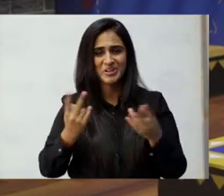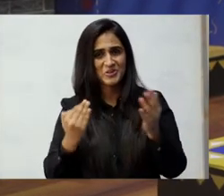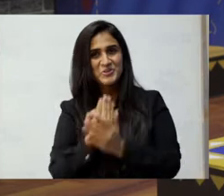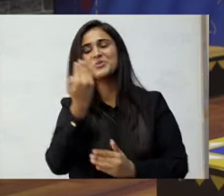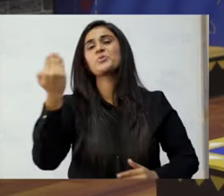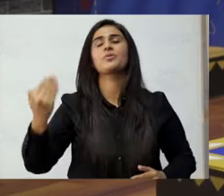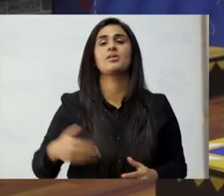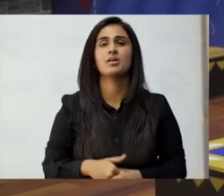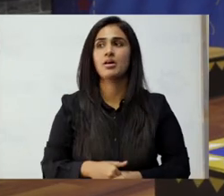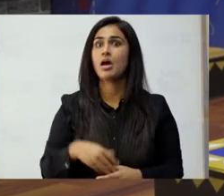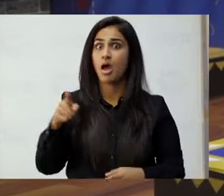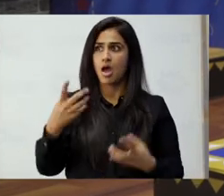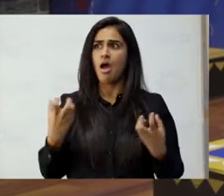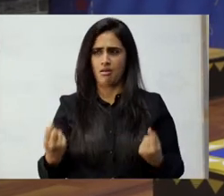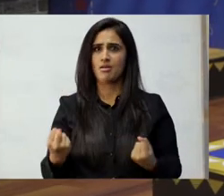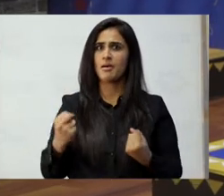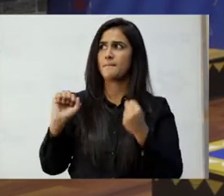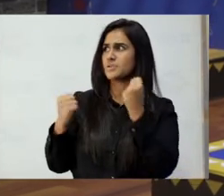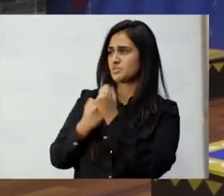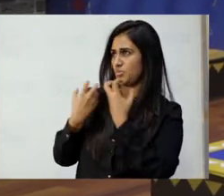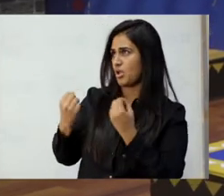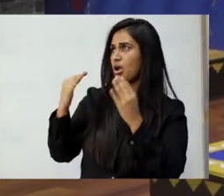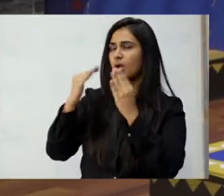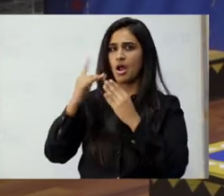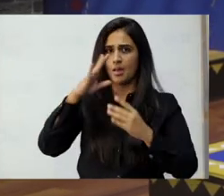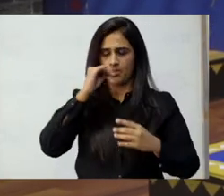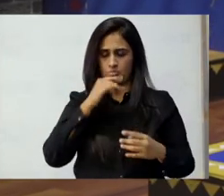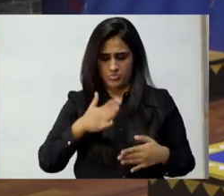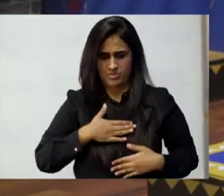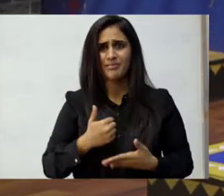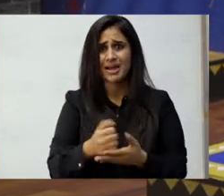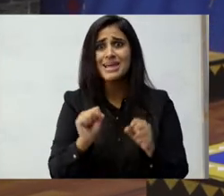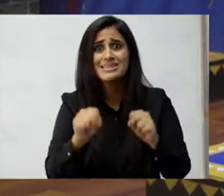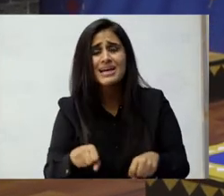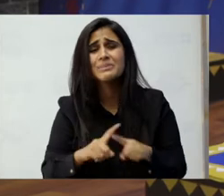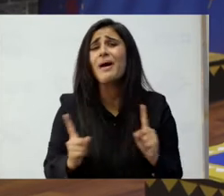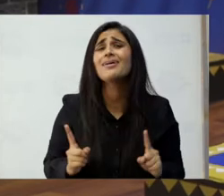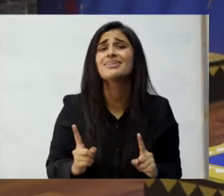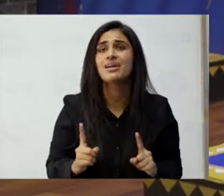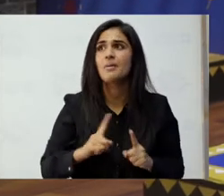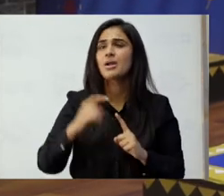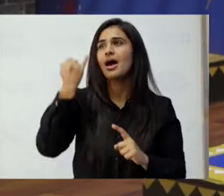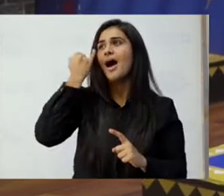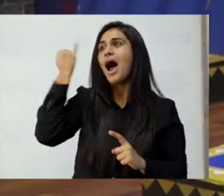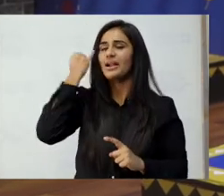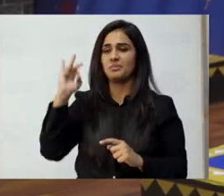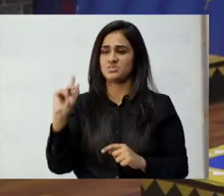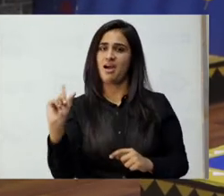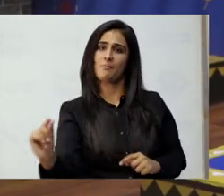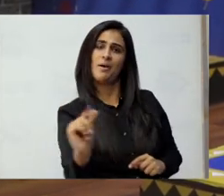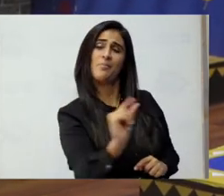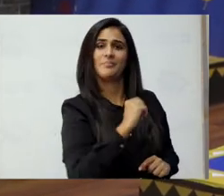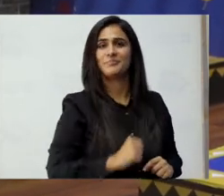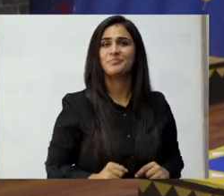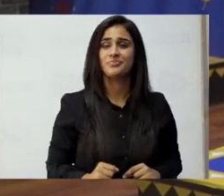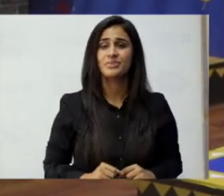ٹھیک ہے ان کے پاس مدد تھی ان کے گھر میں جو بڑے تھے انہوں نے ان کی ضرور مدد کی لیکن یہ آئی ڈیاز ان بچوں کے